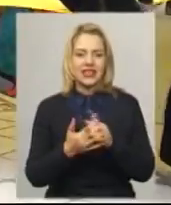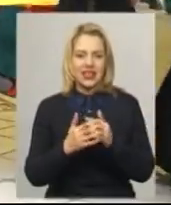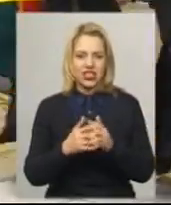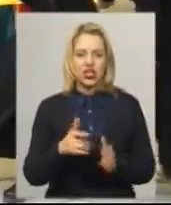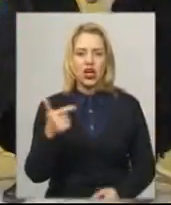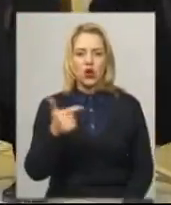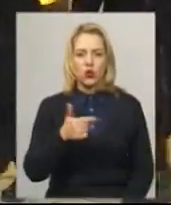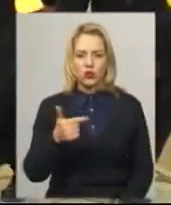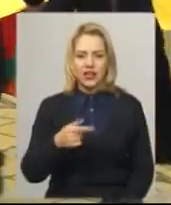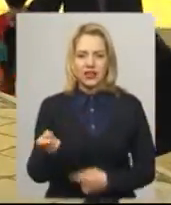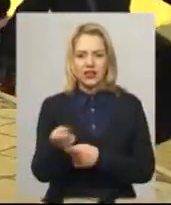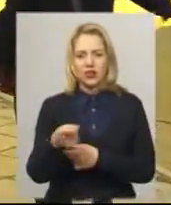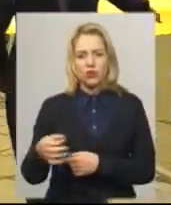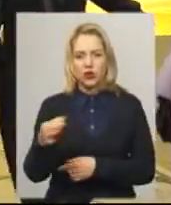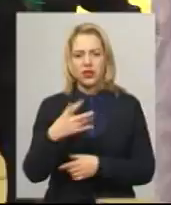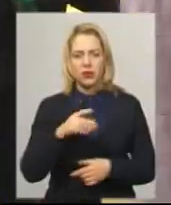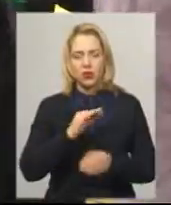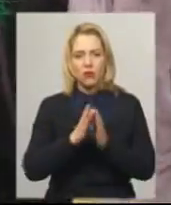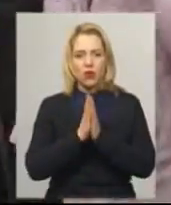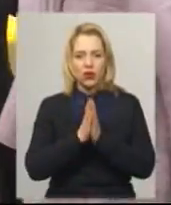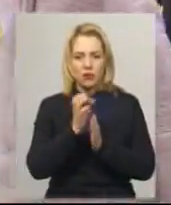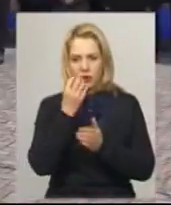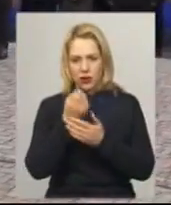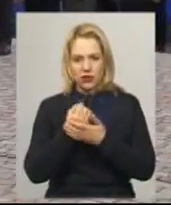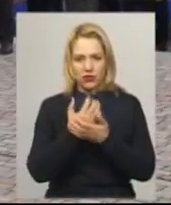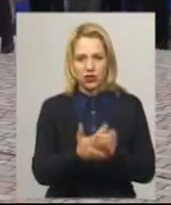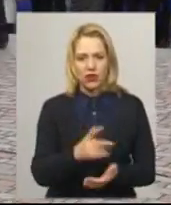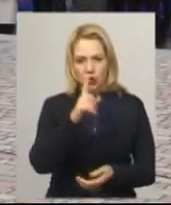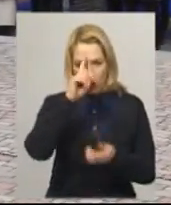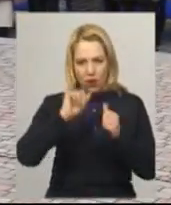області, де відбувся молебень та покладання квітів до пам'ятного знаку.